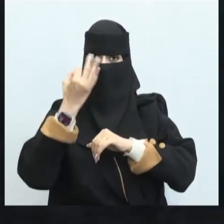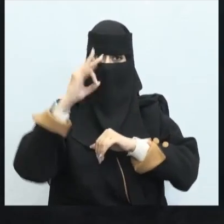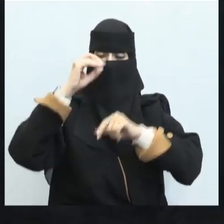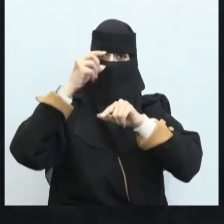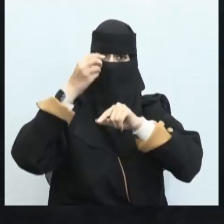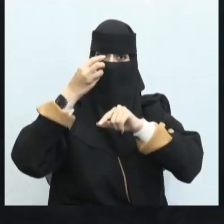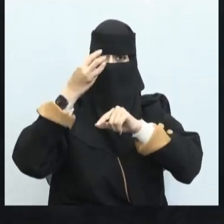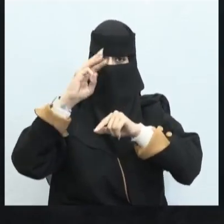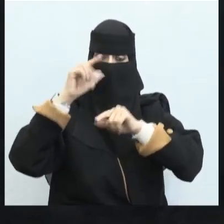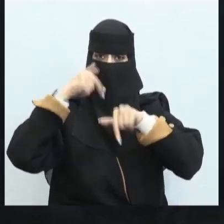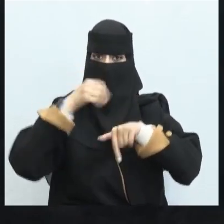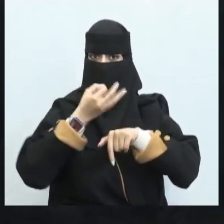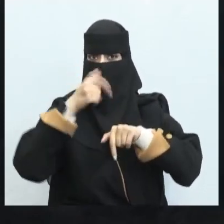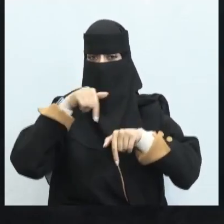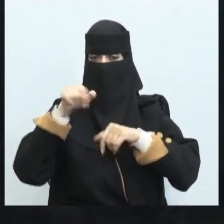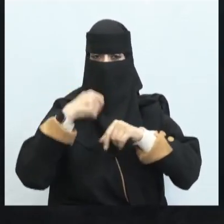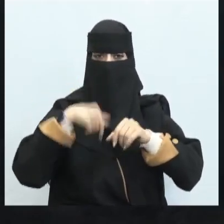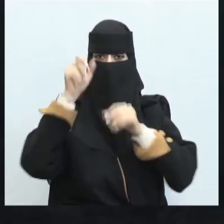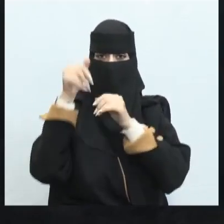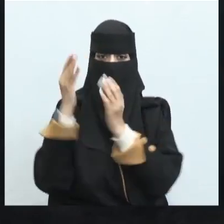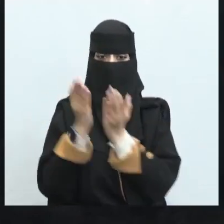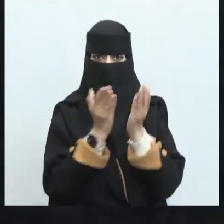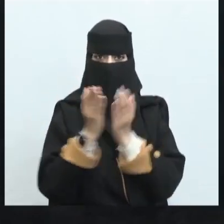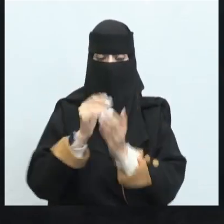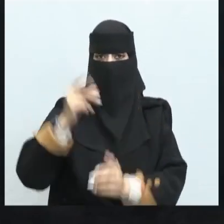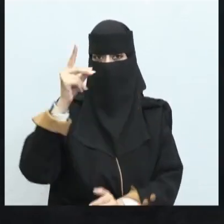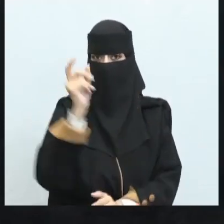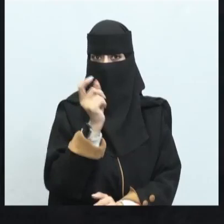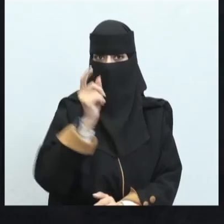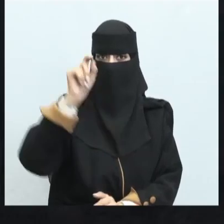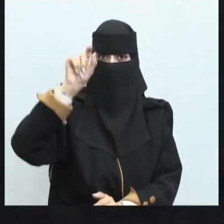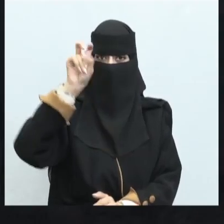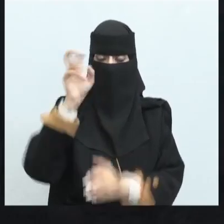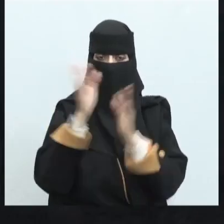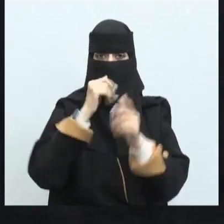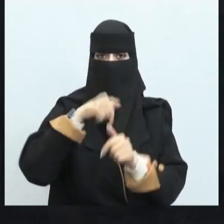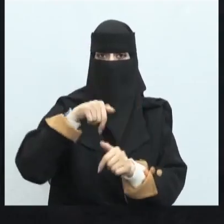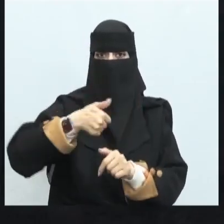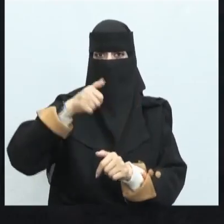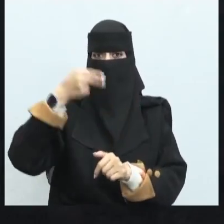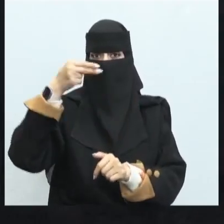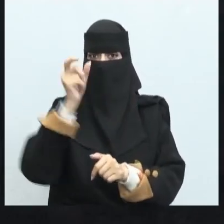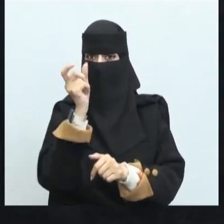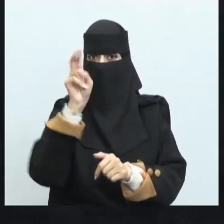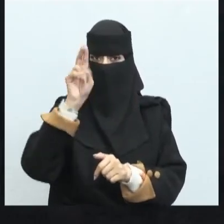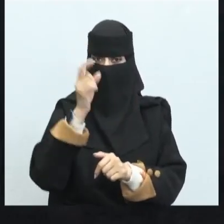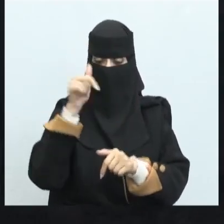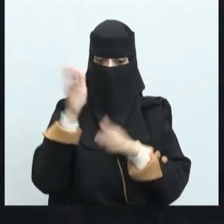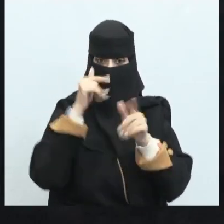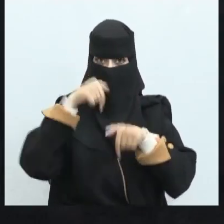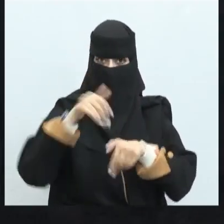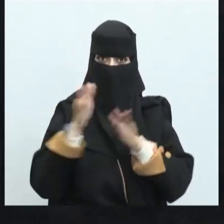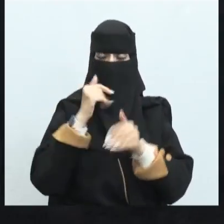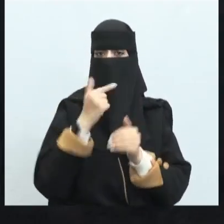في الدرس الماضي عن معلقتين طرفة وعن تر من شدات قبل ذلك إذا تحدثنا عن المعلقة تبرئ القيس